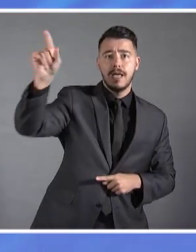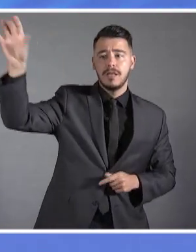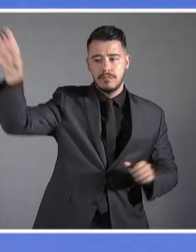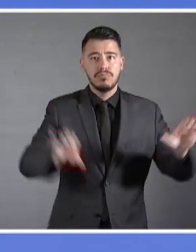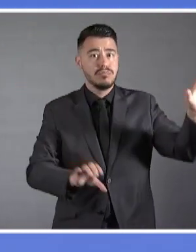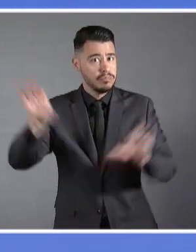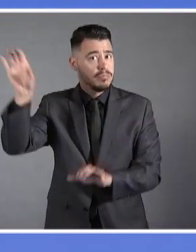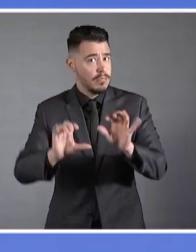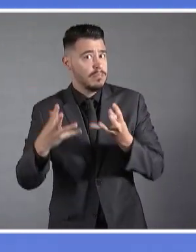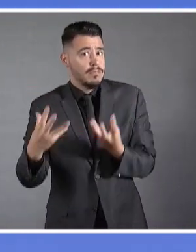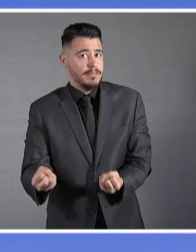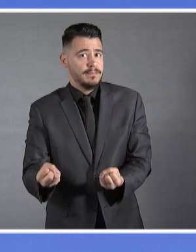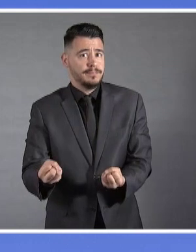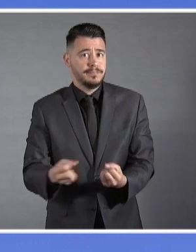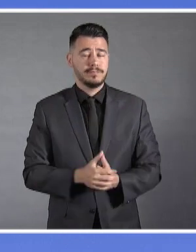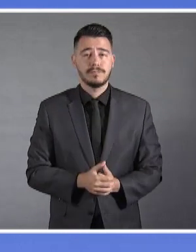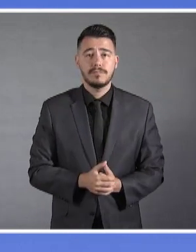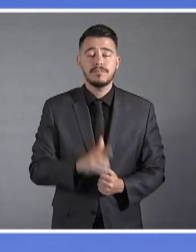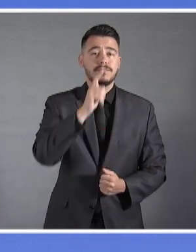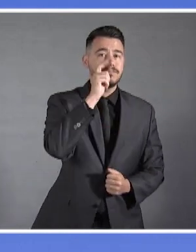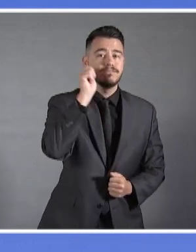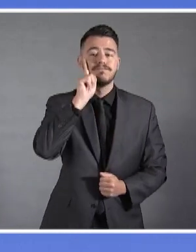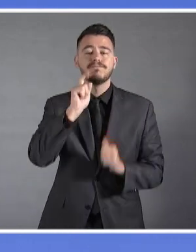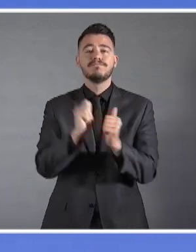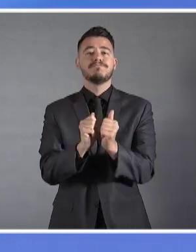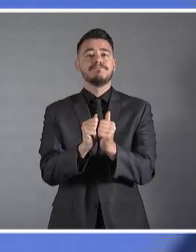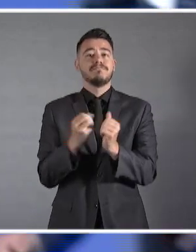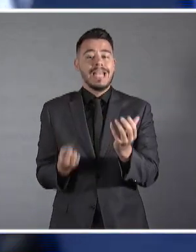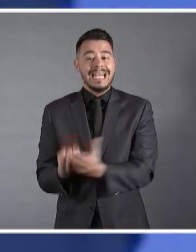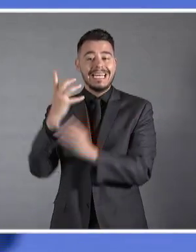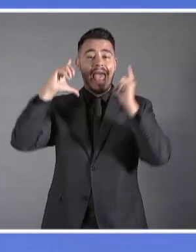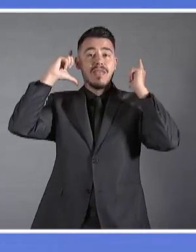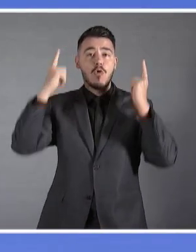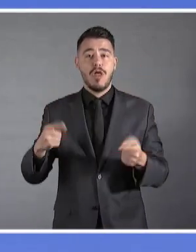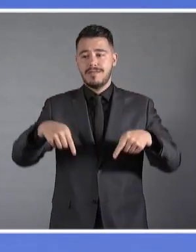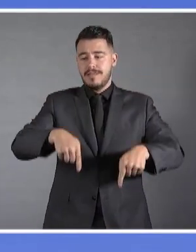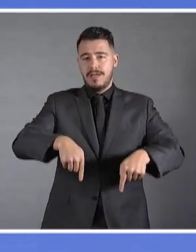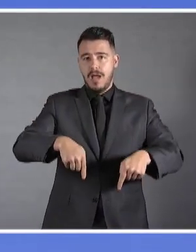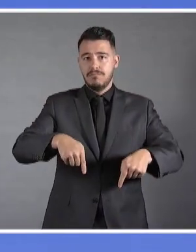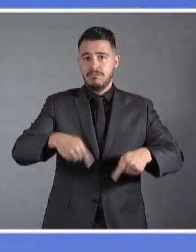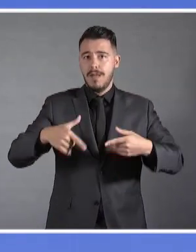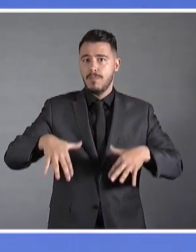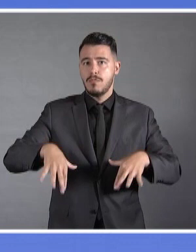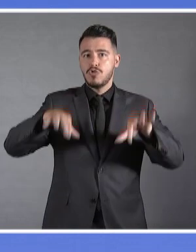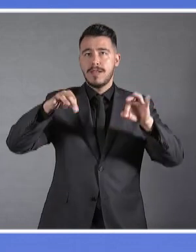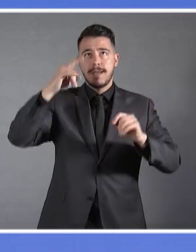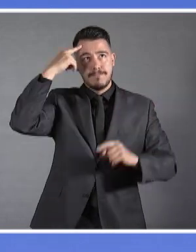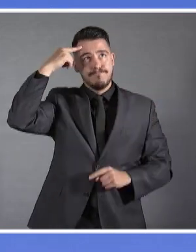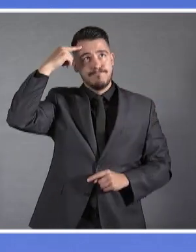από το ξεκίνημά της, η Νέα Δημοκρατία είχε ως κεντρική αναφορά και στόχο την